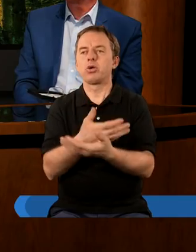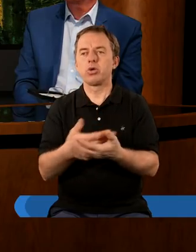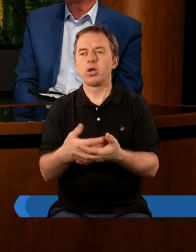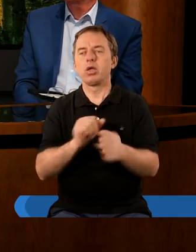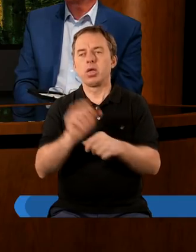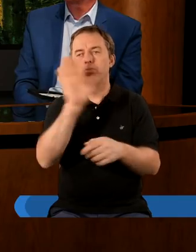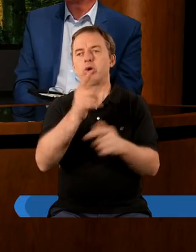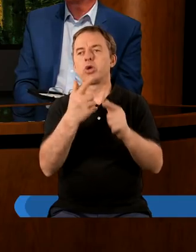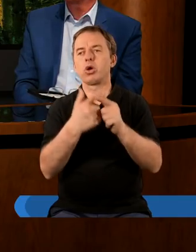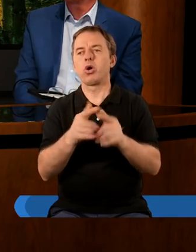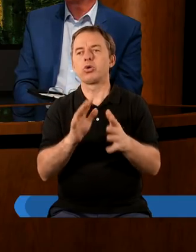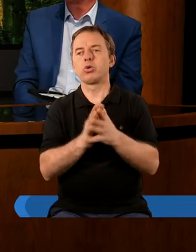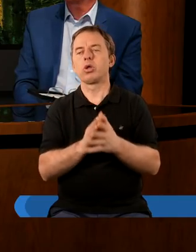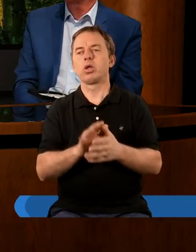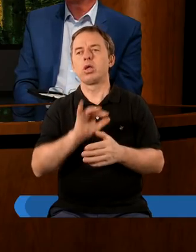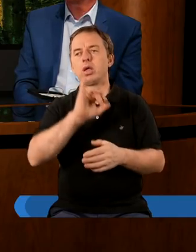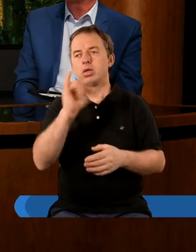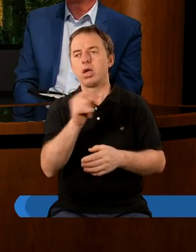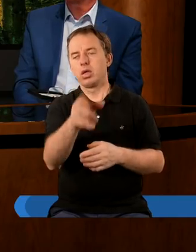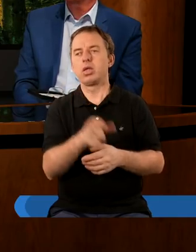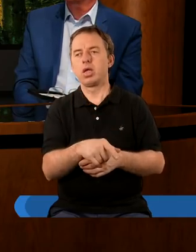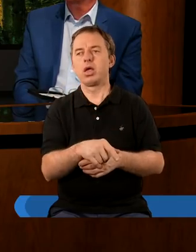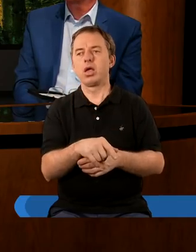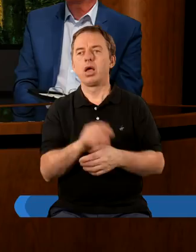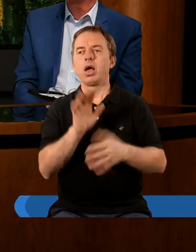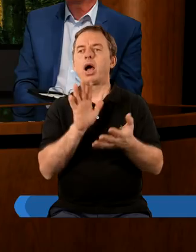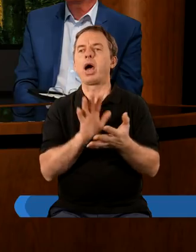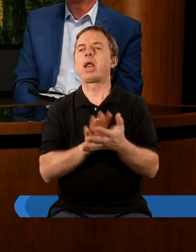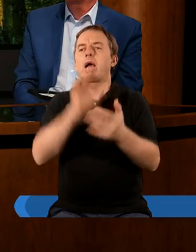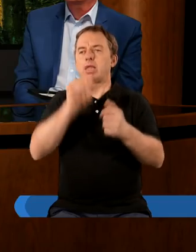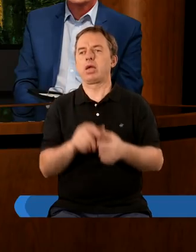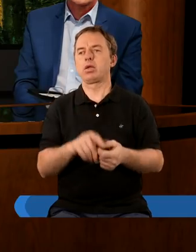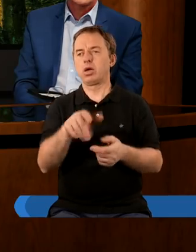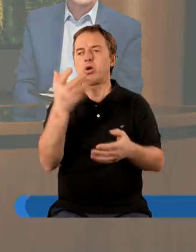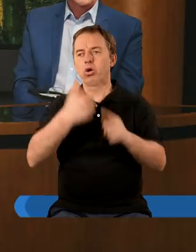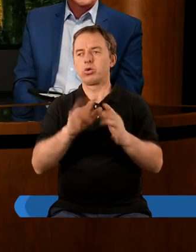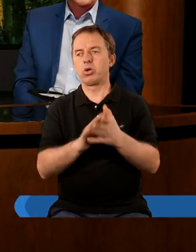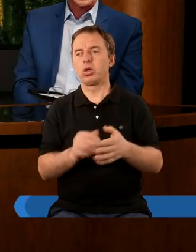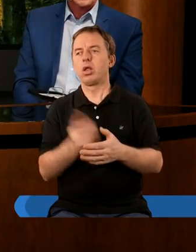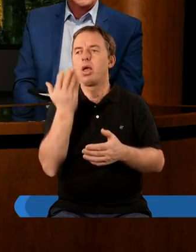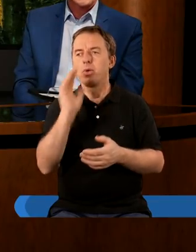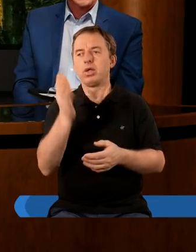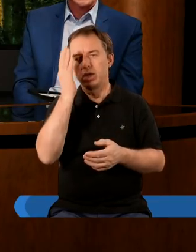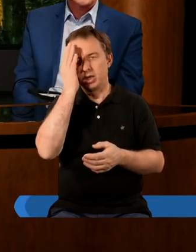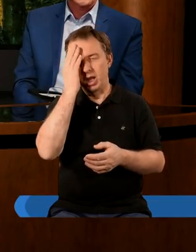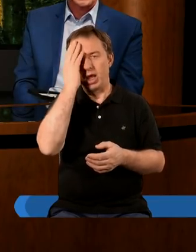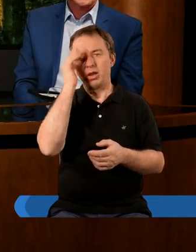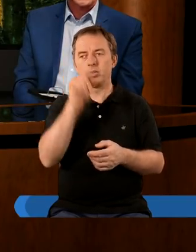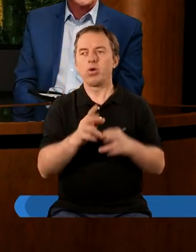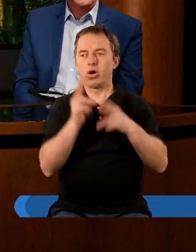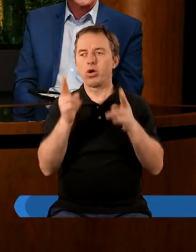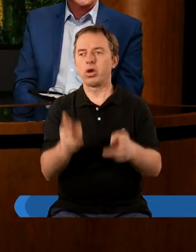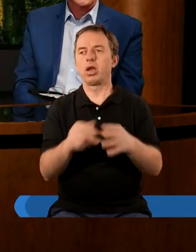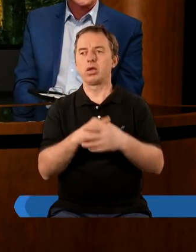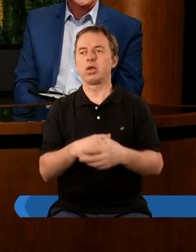jest Boży Kościół a jaka jest jego generalna charakterystyka? Najbardziej znanym tutaj